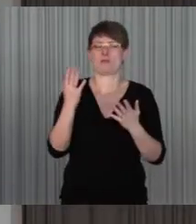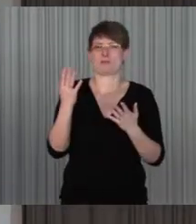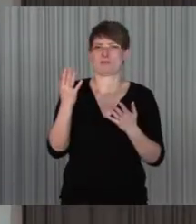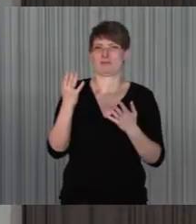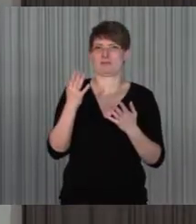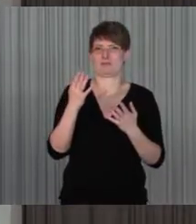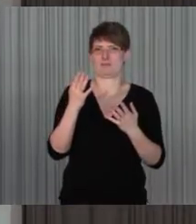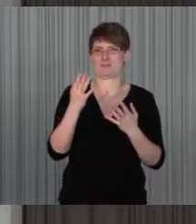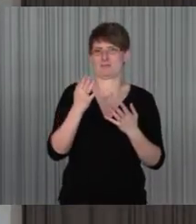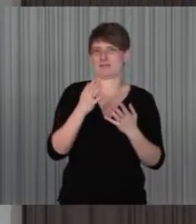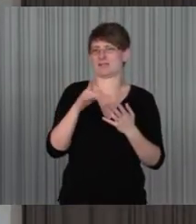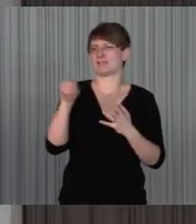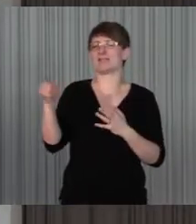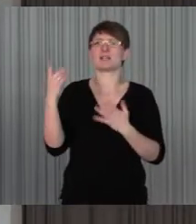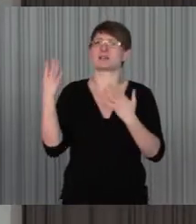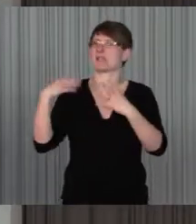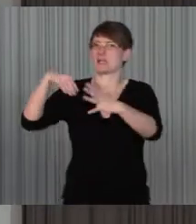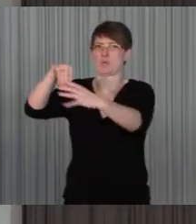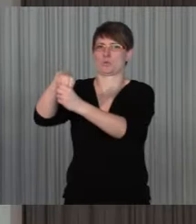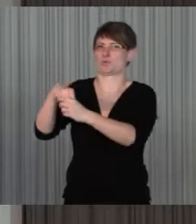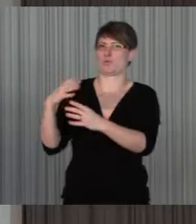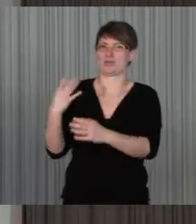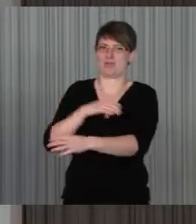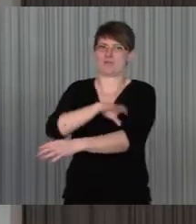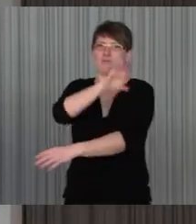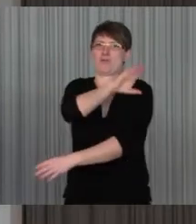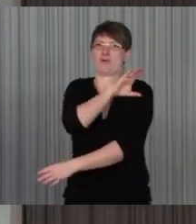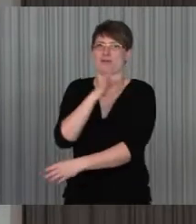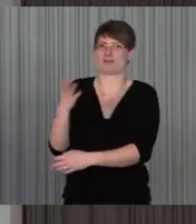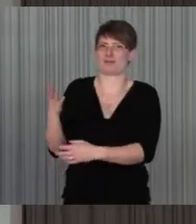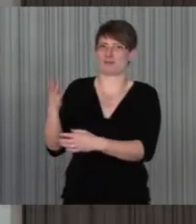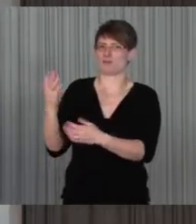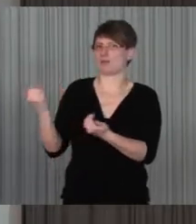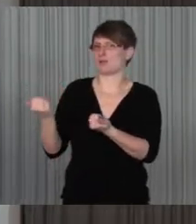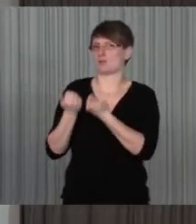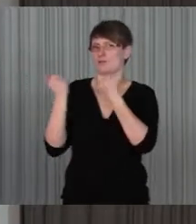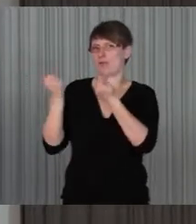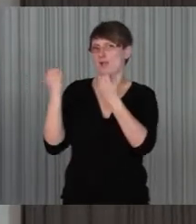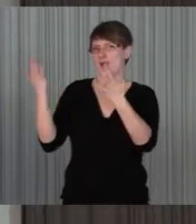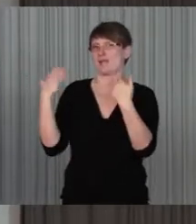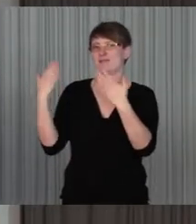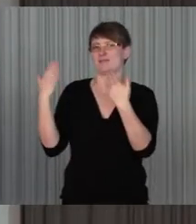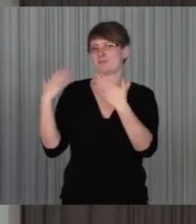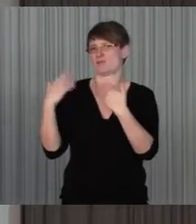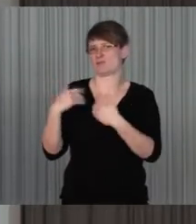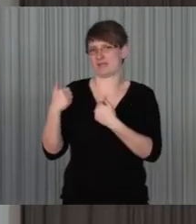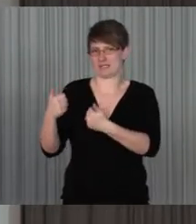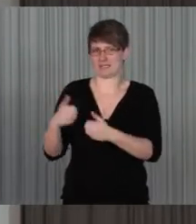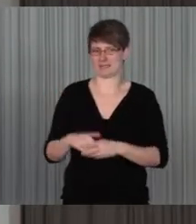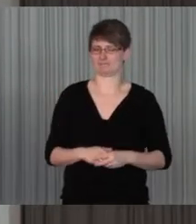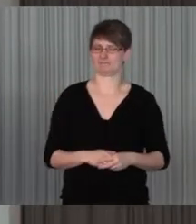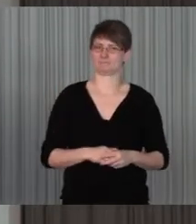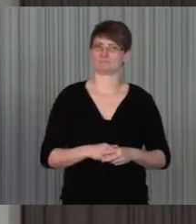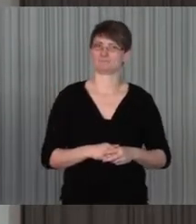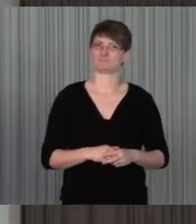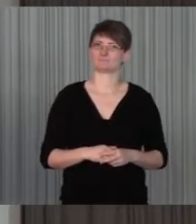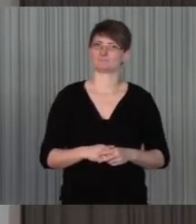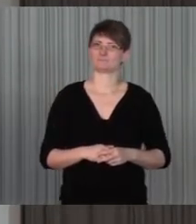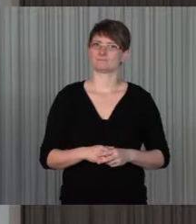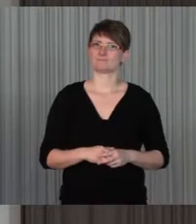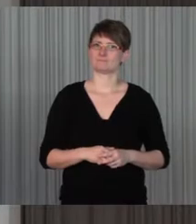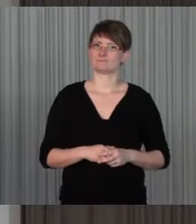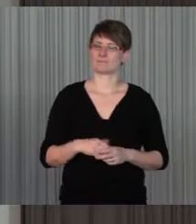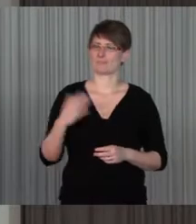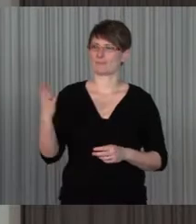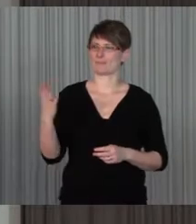dass das ein Ort von sozusagen Illusion, von Empowerment in einer ganz tollen Atmosphäre ist. Ja, das ist das